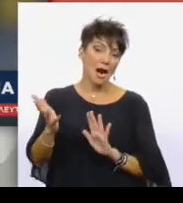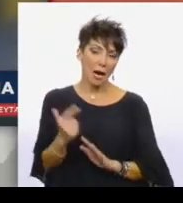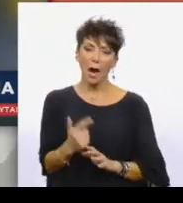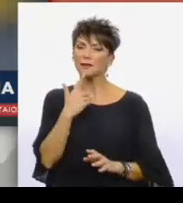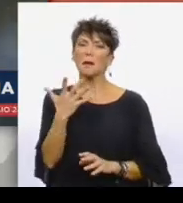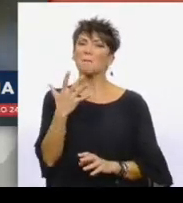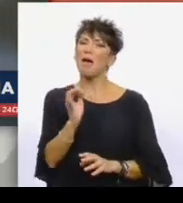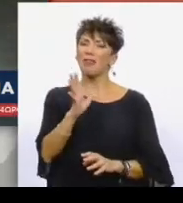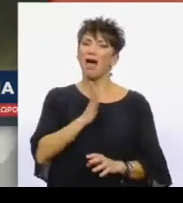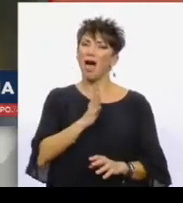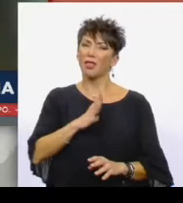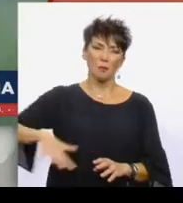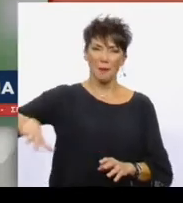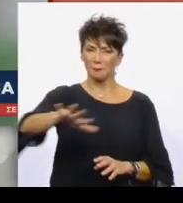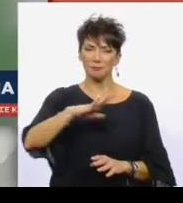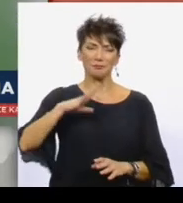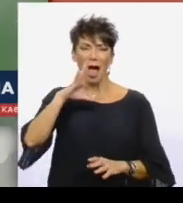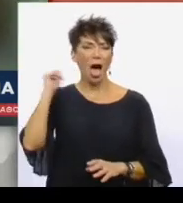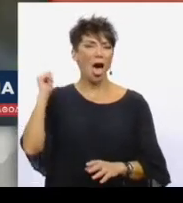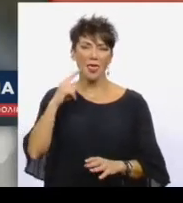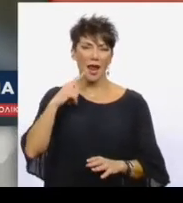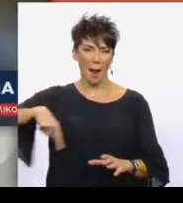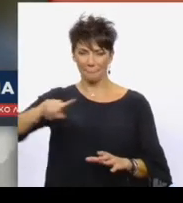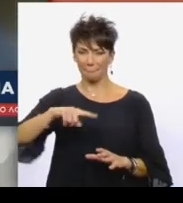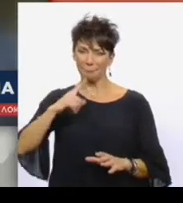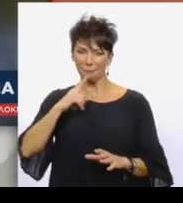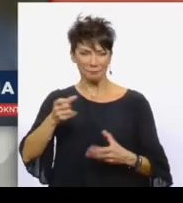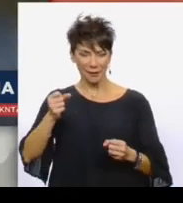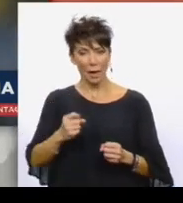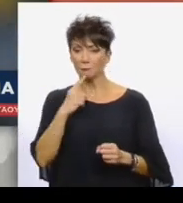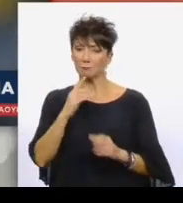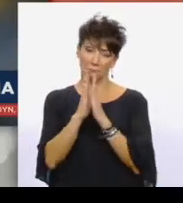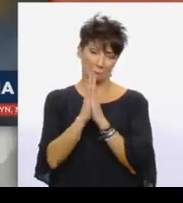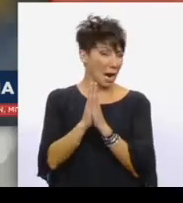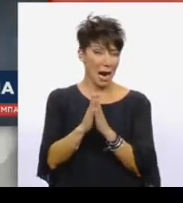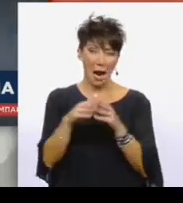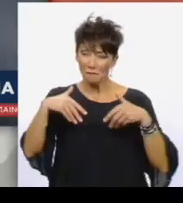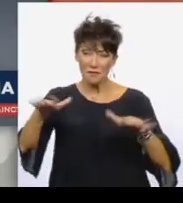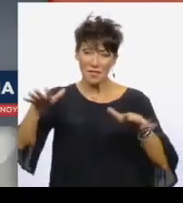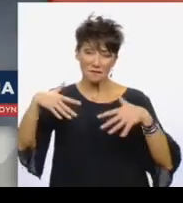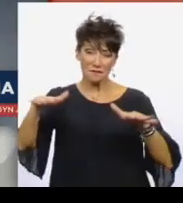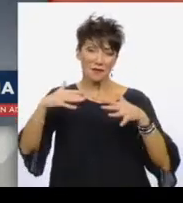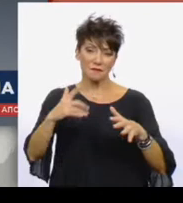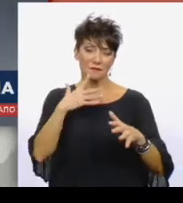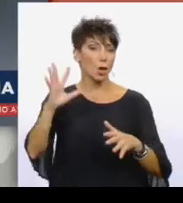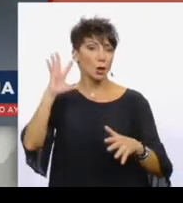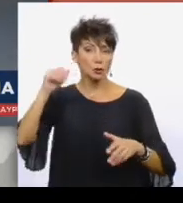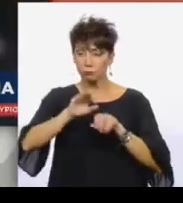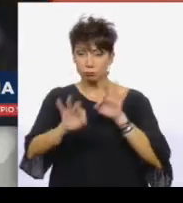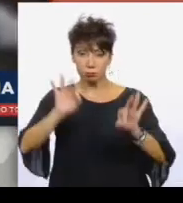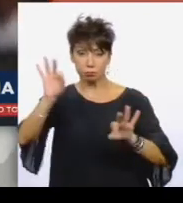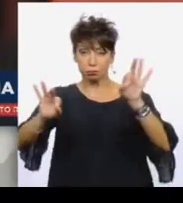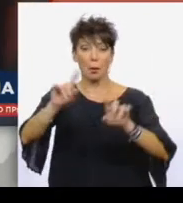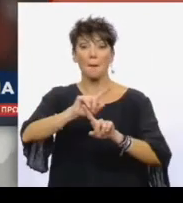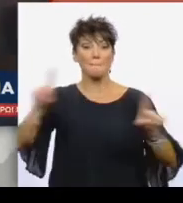συγκεντρωμένους στην πλατεία του Αγίου Ανδρέας στο Χαλάτσι, οι οποίοι μάλιστα κράτουσαν ξύλινα και μεταλλικά κοντάρια να διαλυθούν για την αποφυγή διασποράς του κοροναϊού.